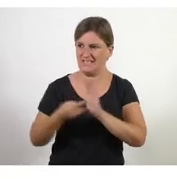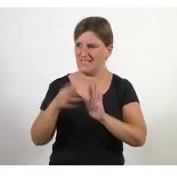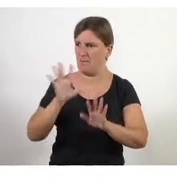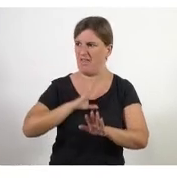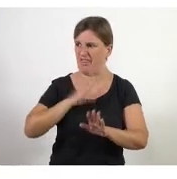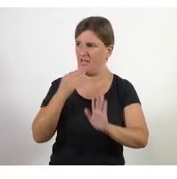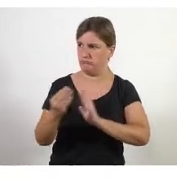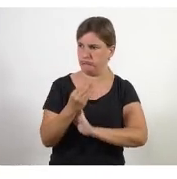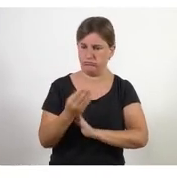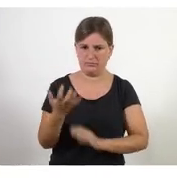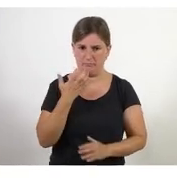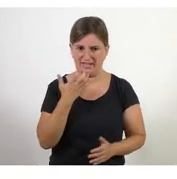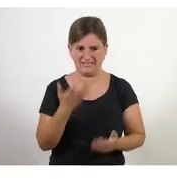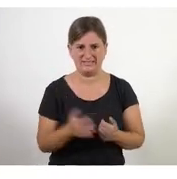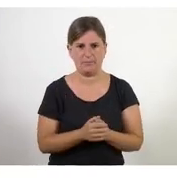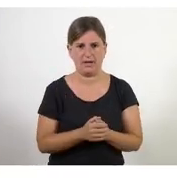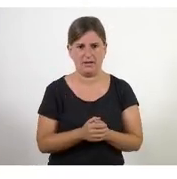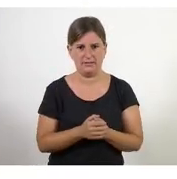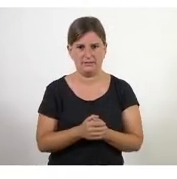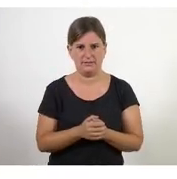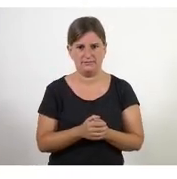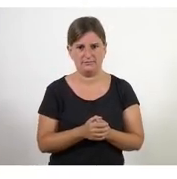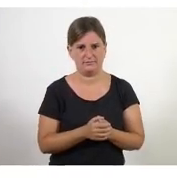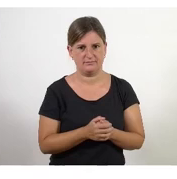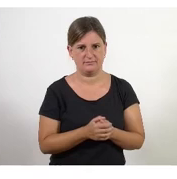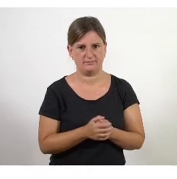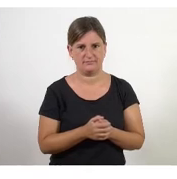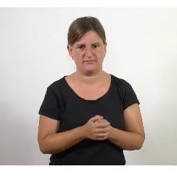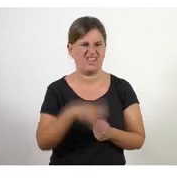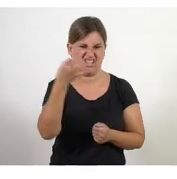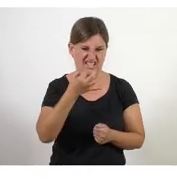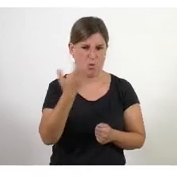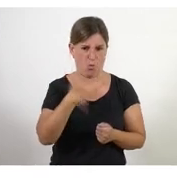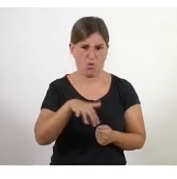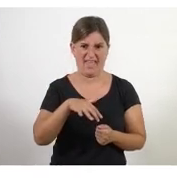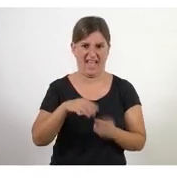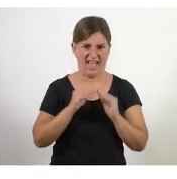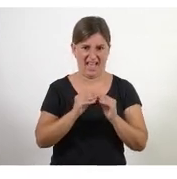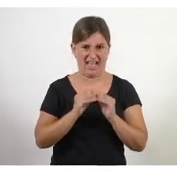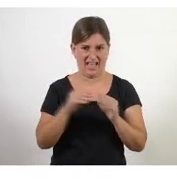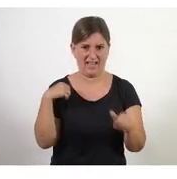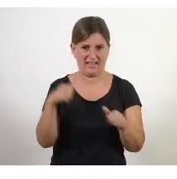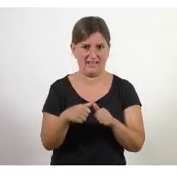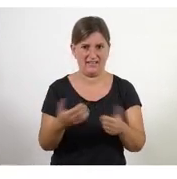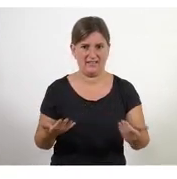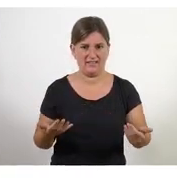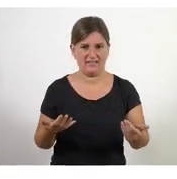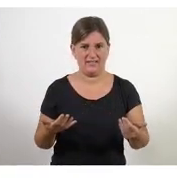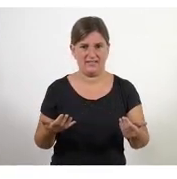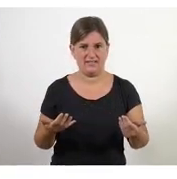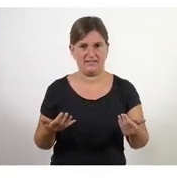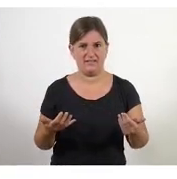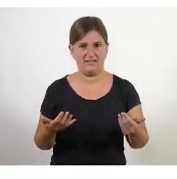de escolta segur que ja ho esteu fent de fet és que estic convençut o sigui no podreu